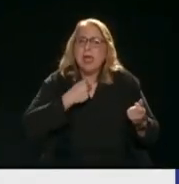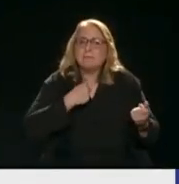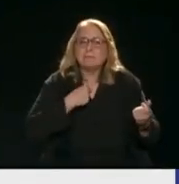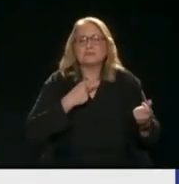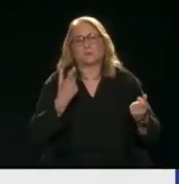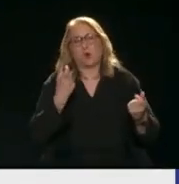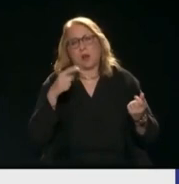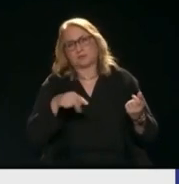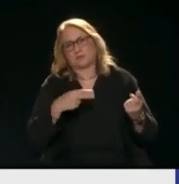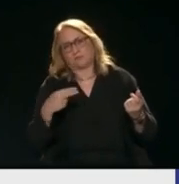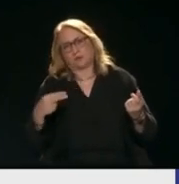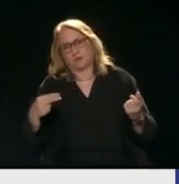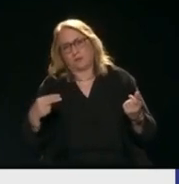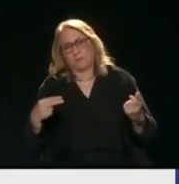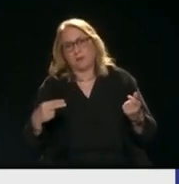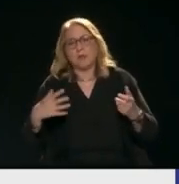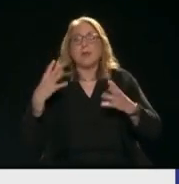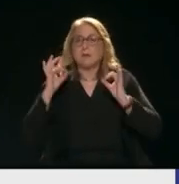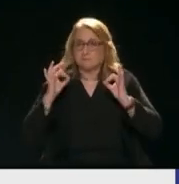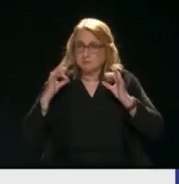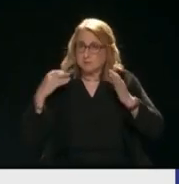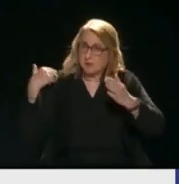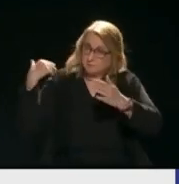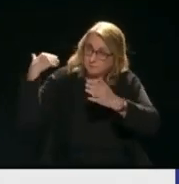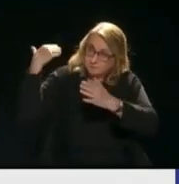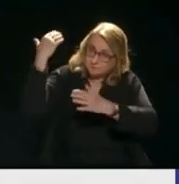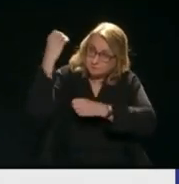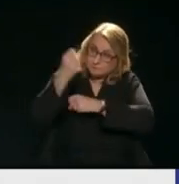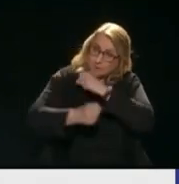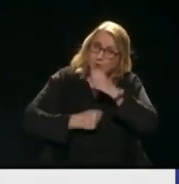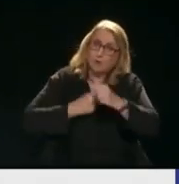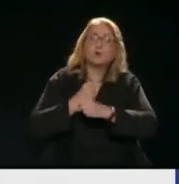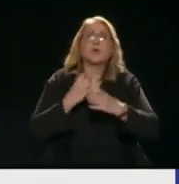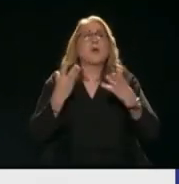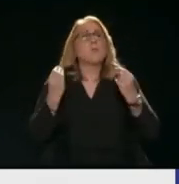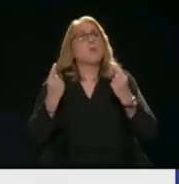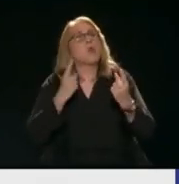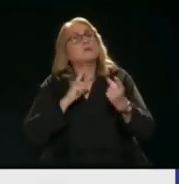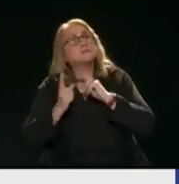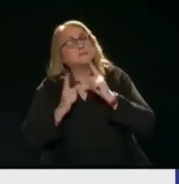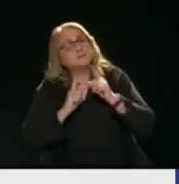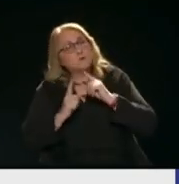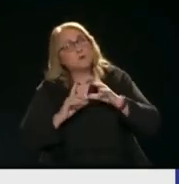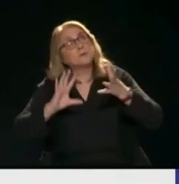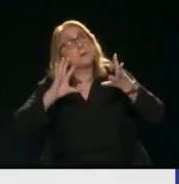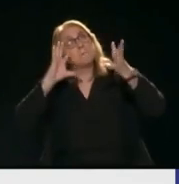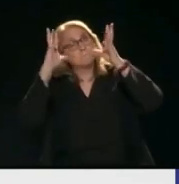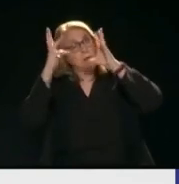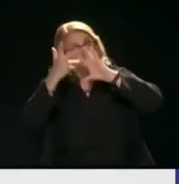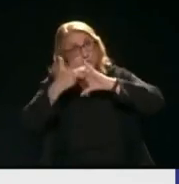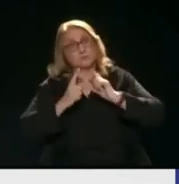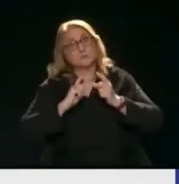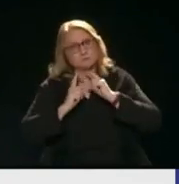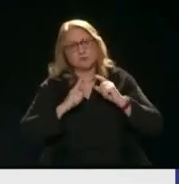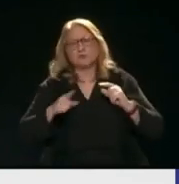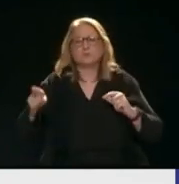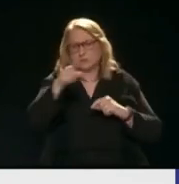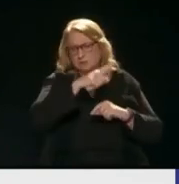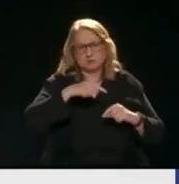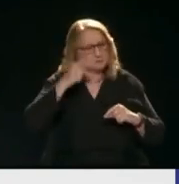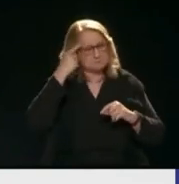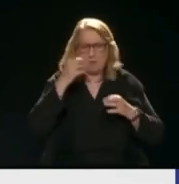Βεβαίως μέσα στα χρόνια διαχρονικά έχει προκληθεί Και βεβαίως υπάρχουν πολλές συμφωνίες Παγκόσμιες τις οποίες βεβαίως δεν γνωρίζετε